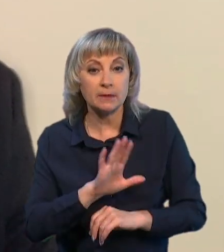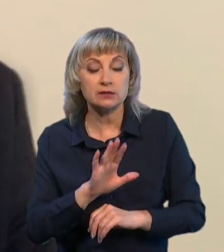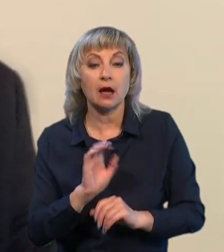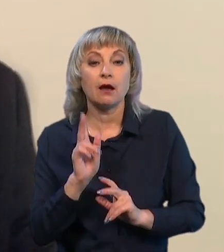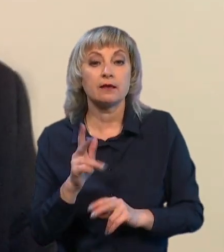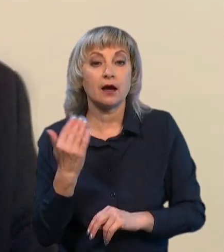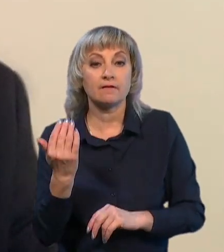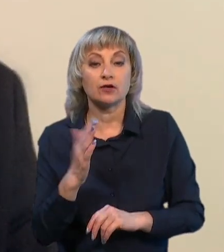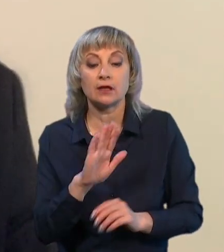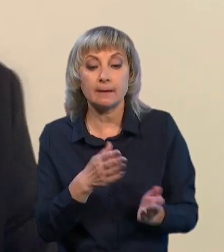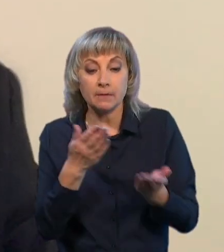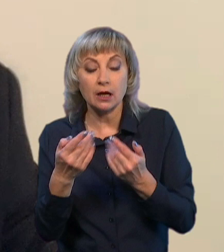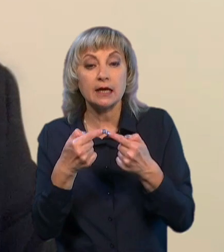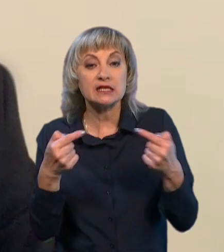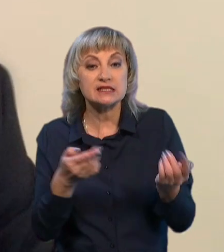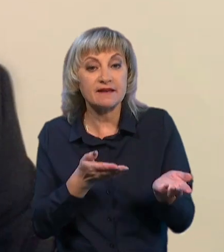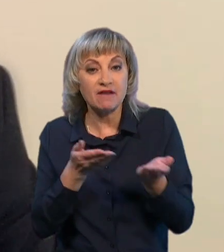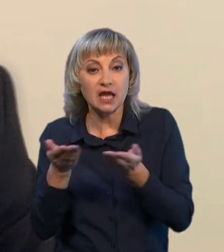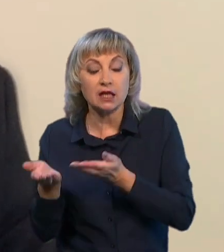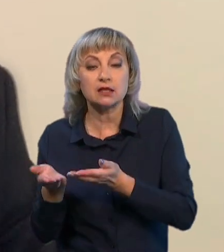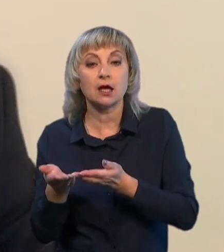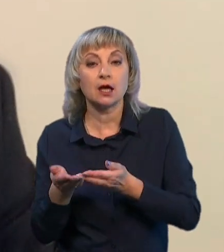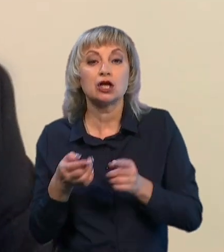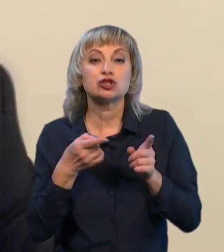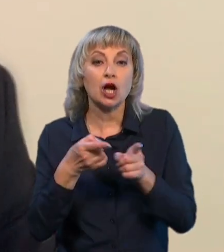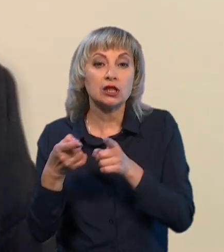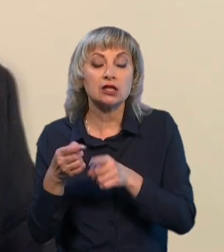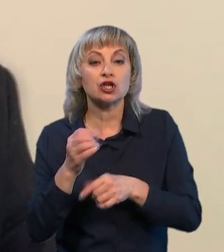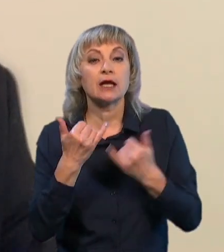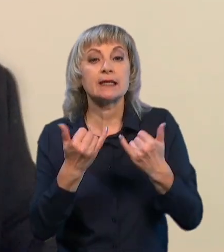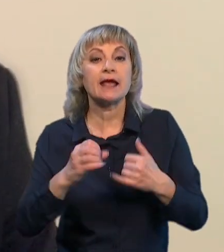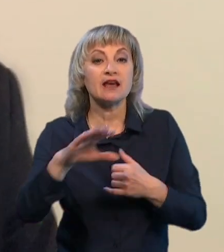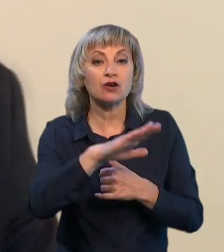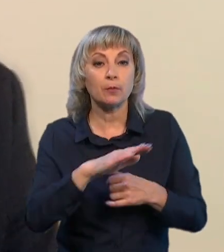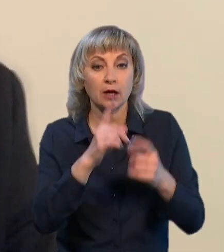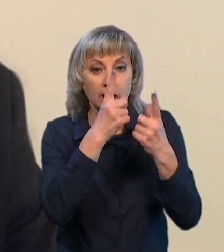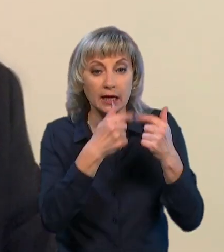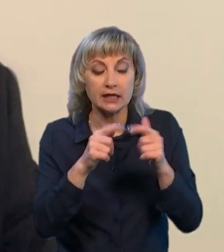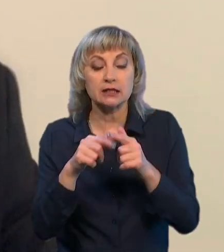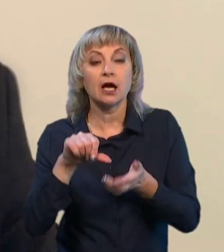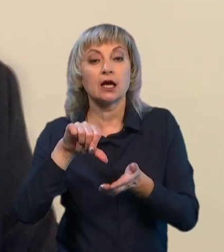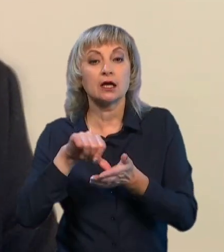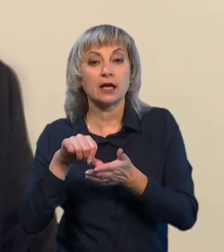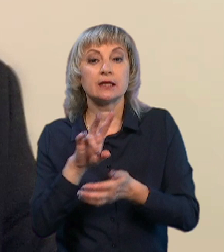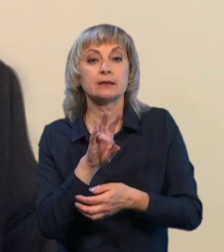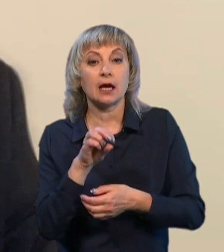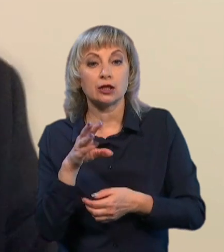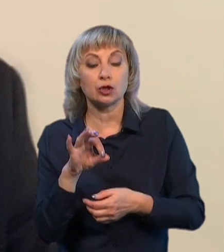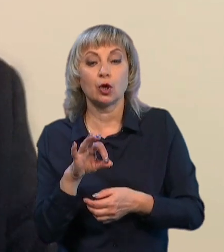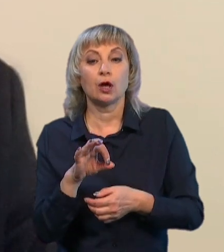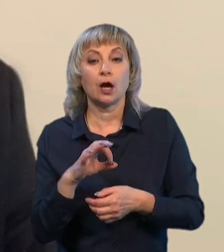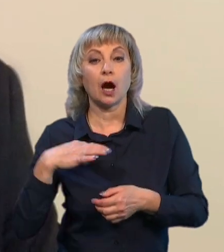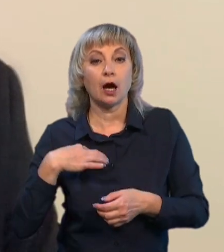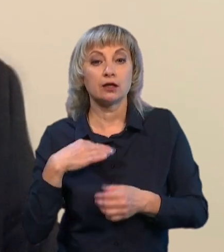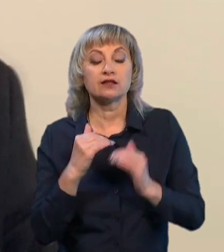не пропонував різні варіанти і шантажі для європейських країн, країн НАТО, платити з агентуру на